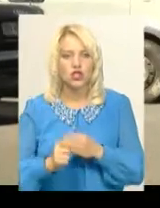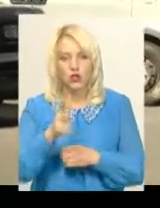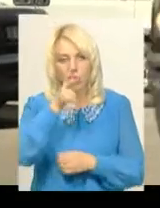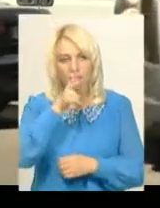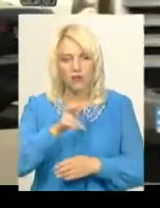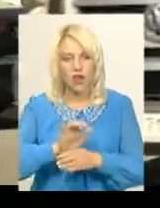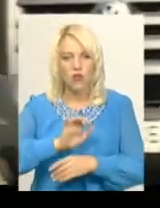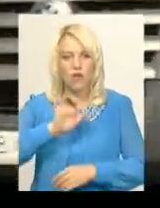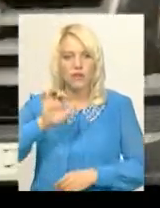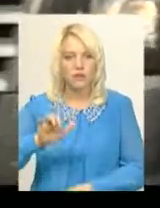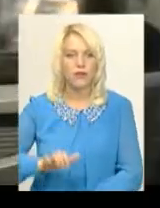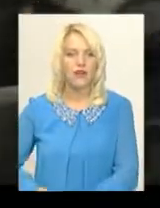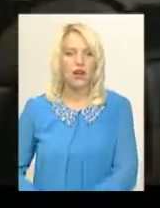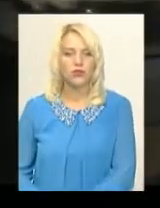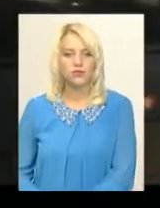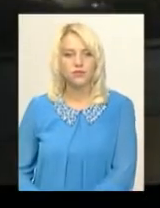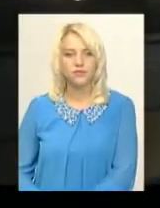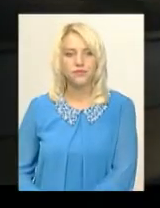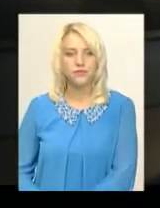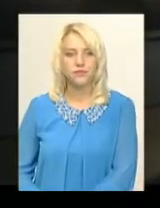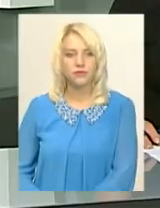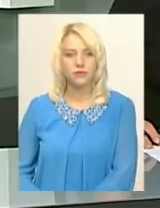Поробок, Володимир Паламар, новини Поділяцентр.